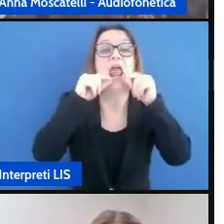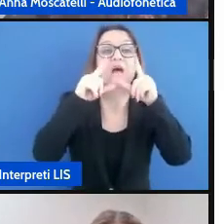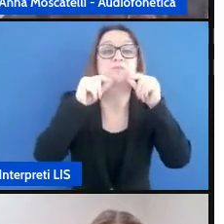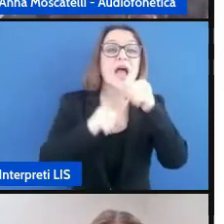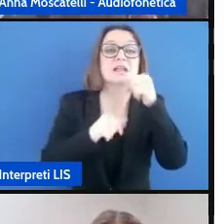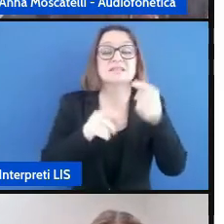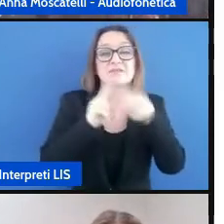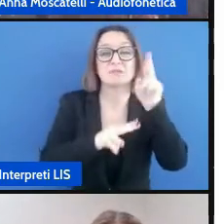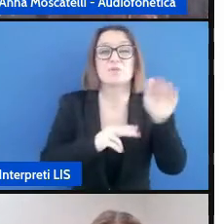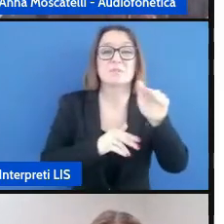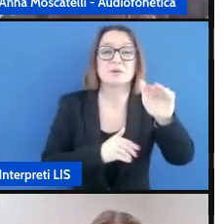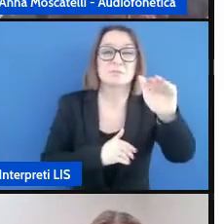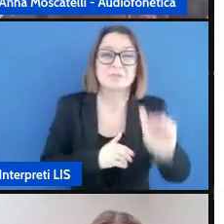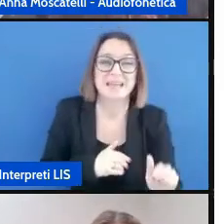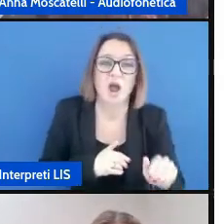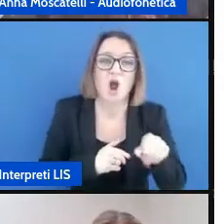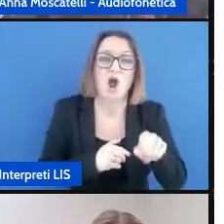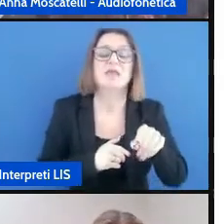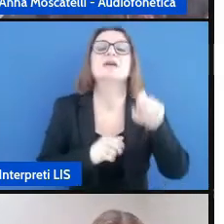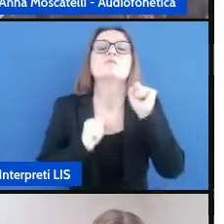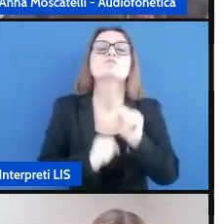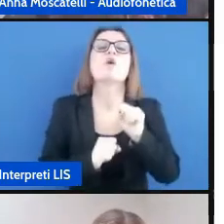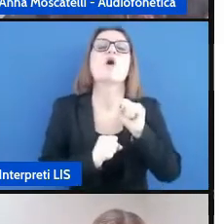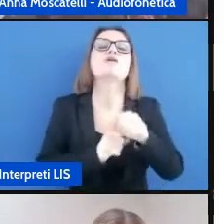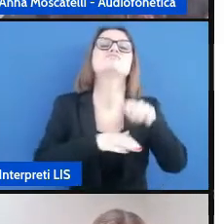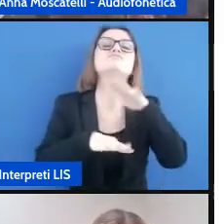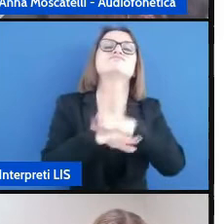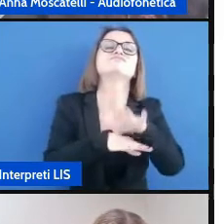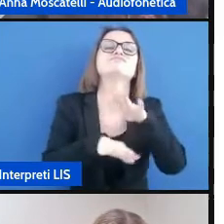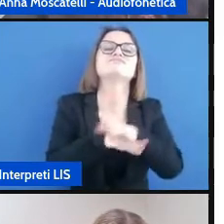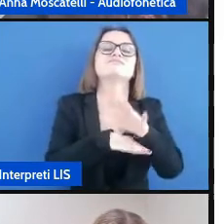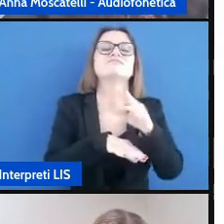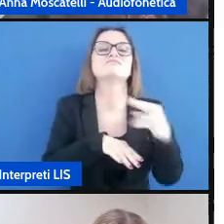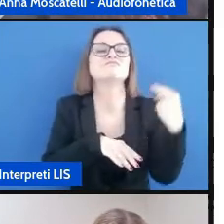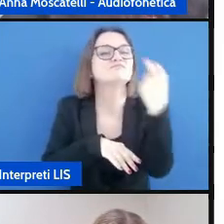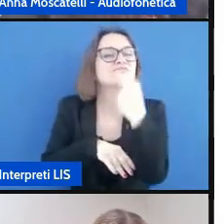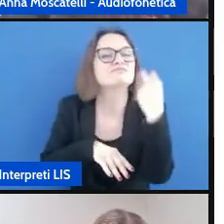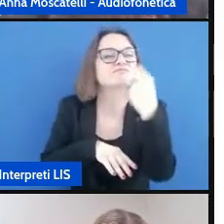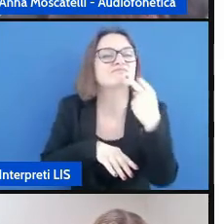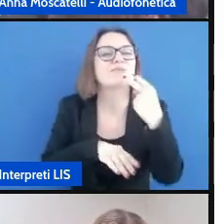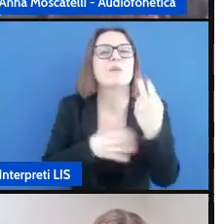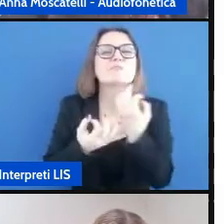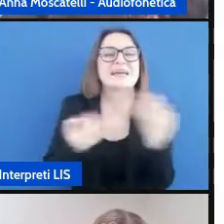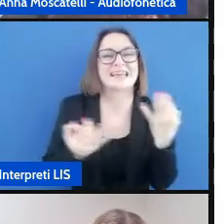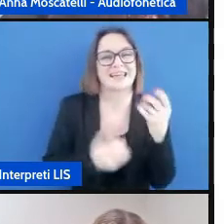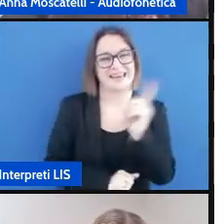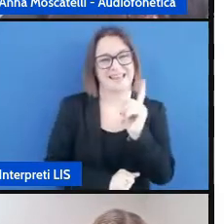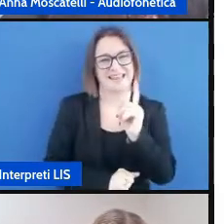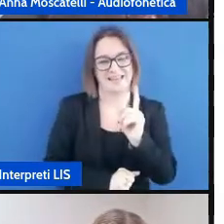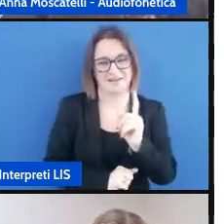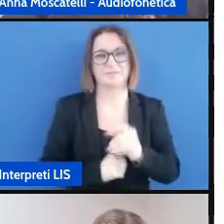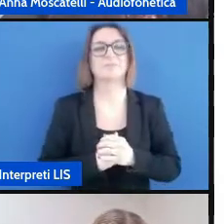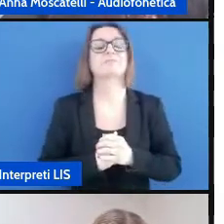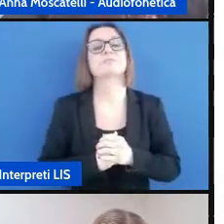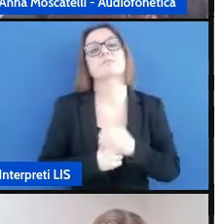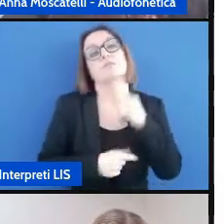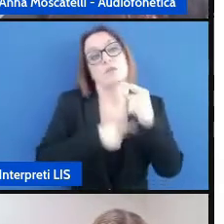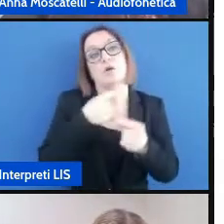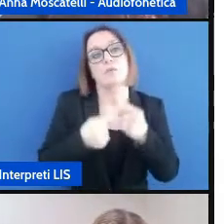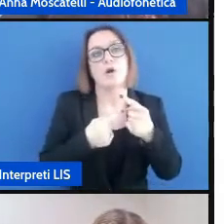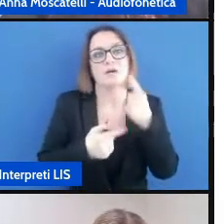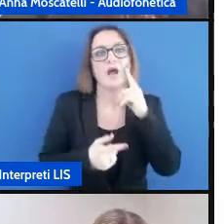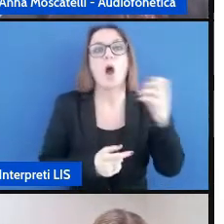piccoli che magari non hanno ancora una competenza piena della lettura labiale e soprattutto contro la fonte